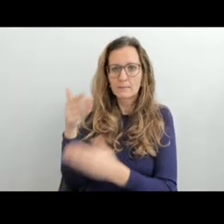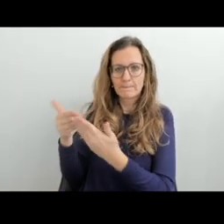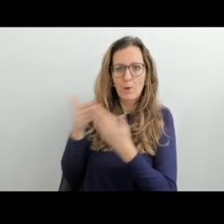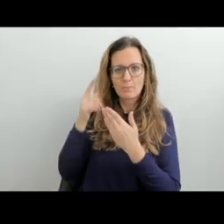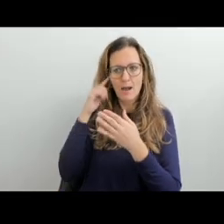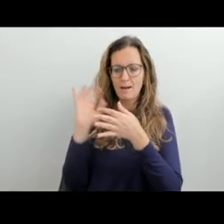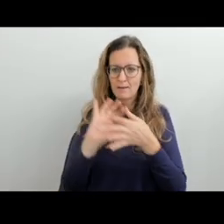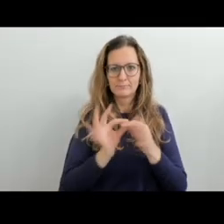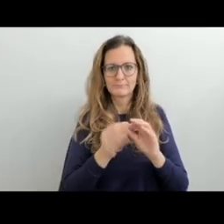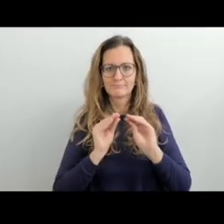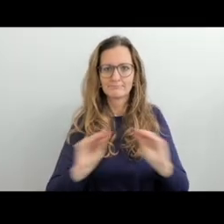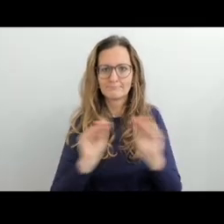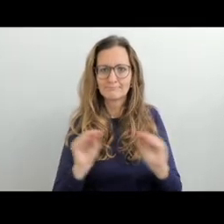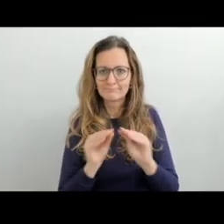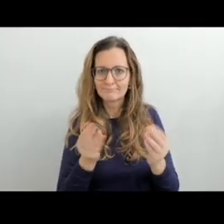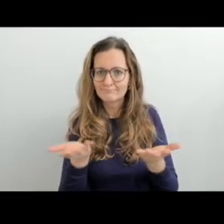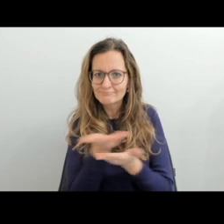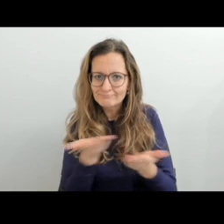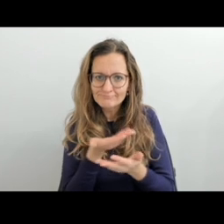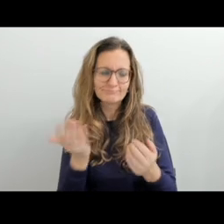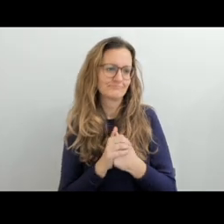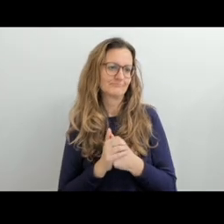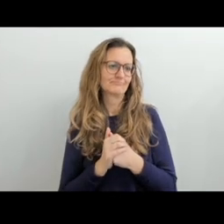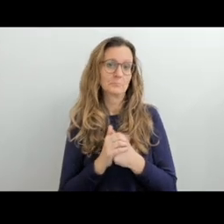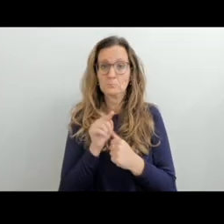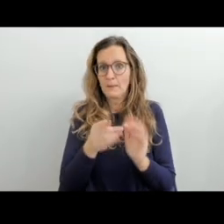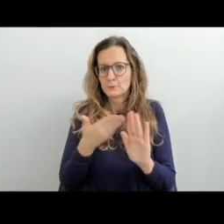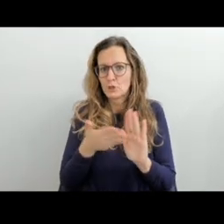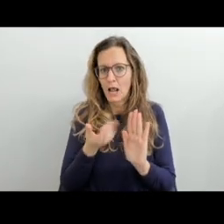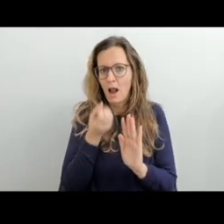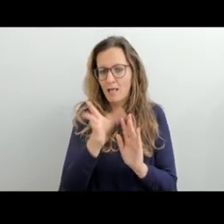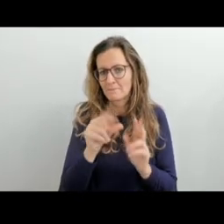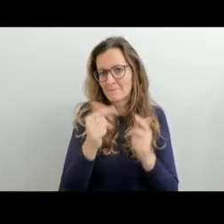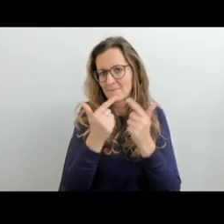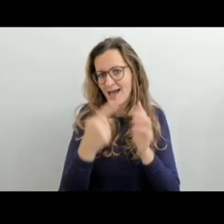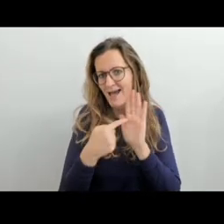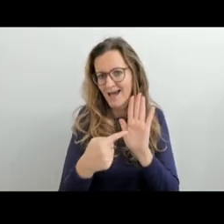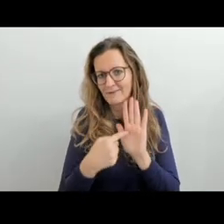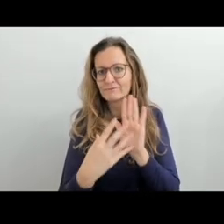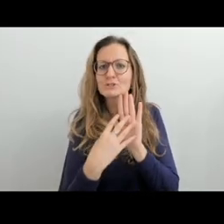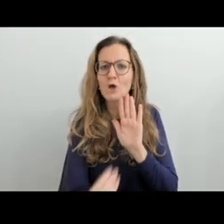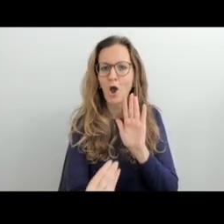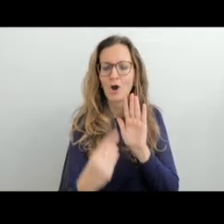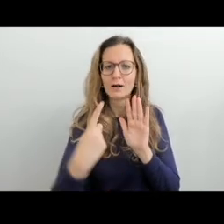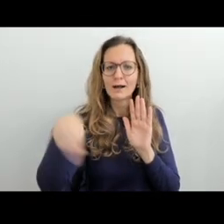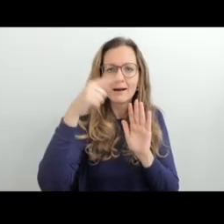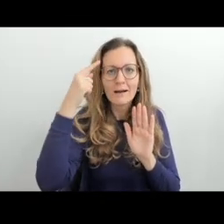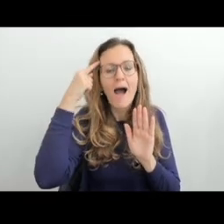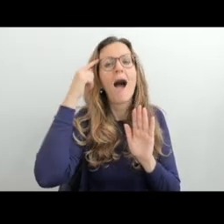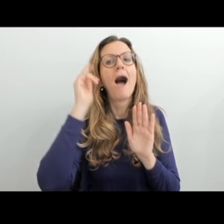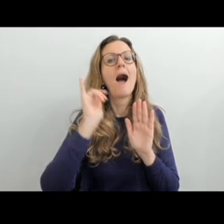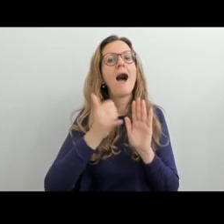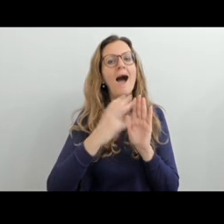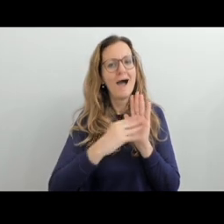dvou skupin. A k tomu všemu poskytuje vlastně základ ten dokument referenční rámec pro znakové